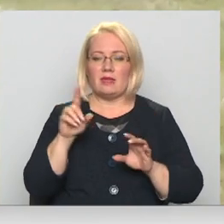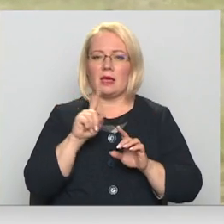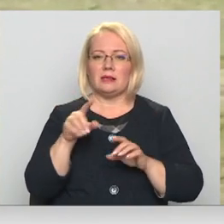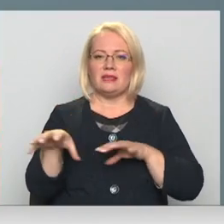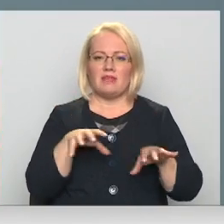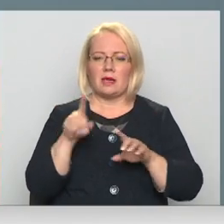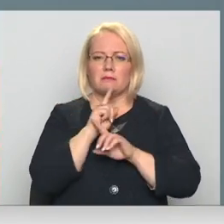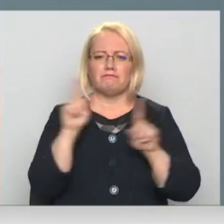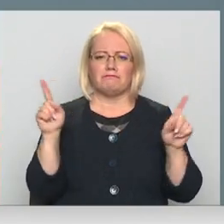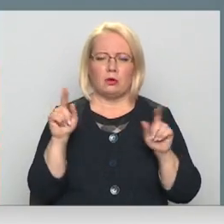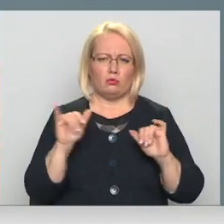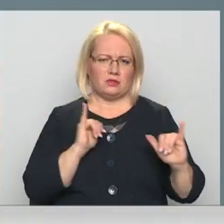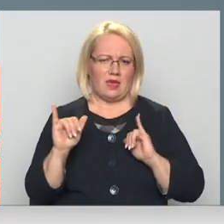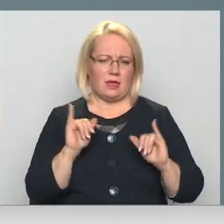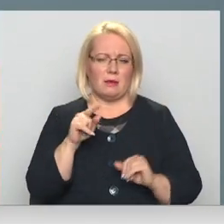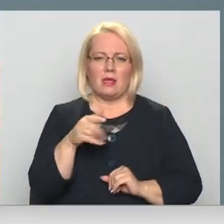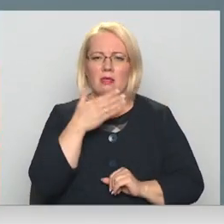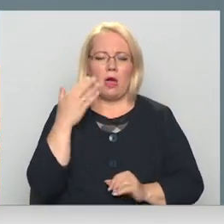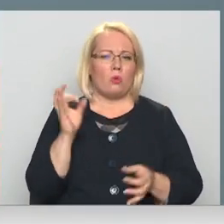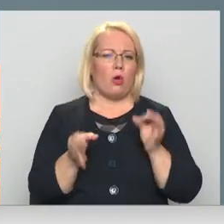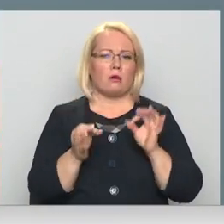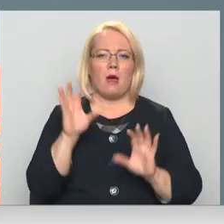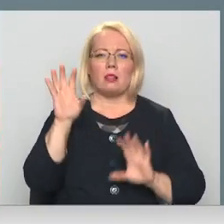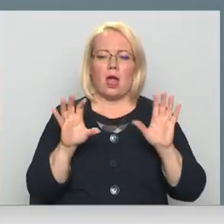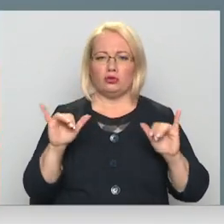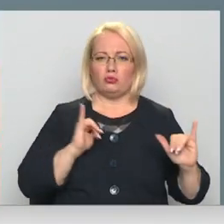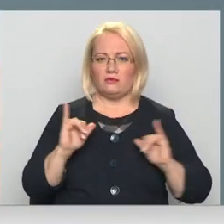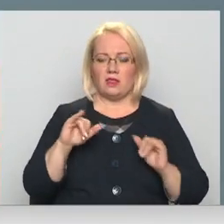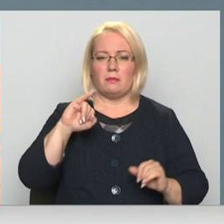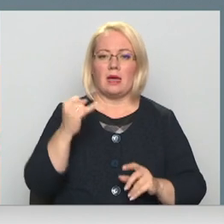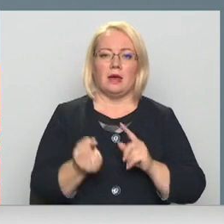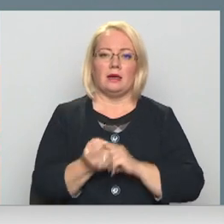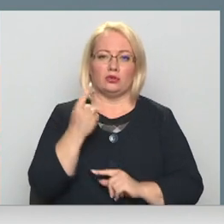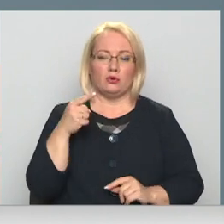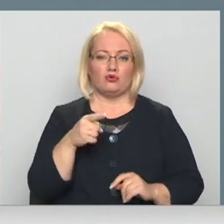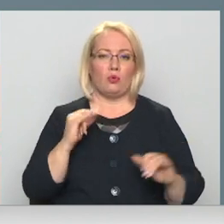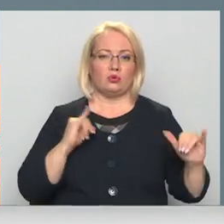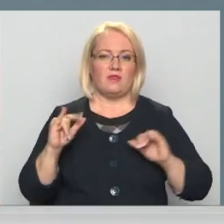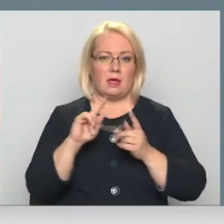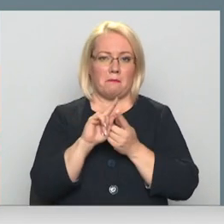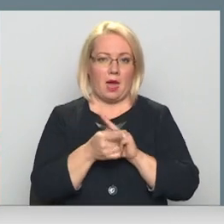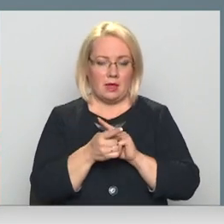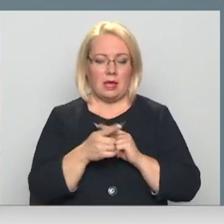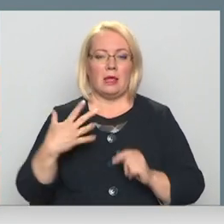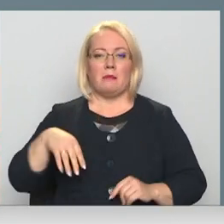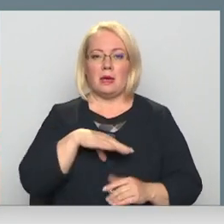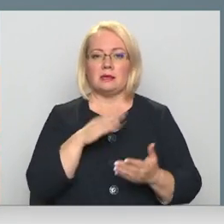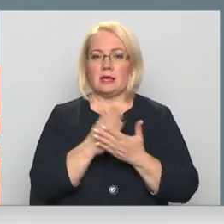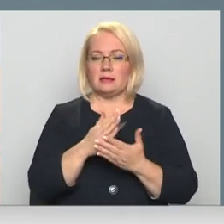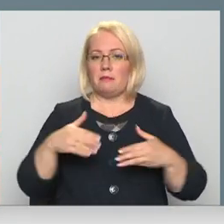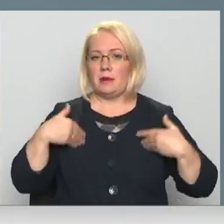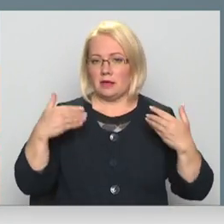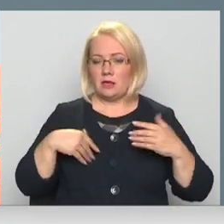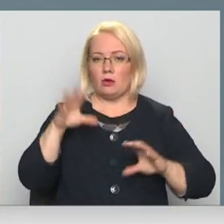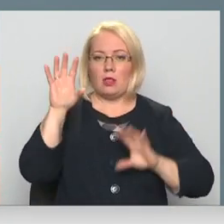uzvedību. Tā nav normāla lāču uzvedība, un, ja mums izdodās šo uzvedību mainīt, tad mēs visi esam priecīgi, un